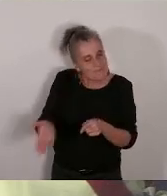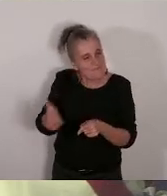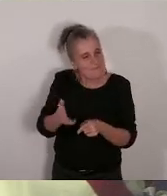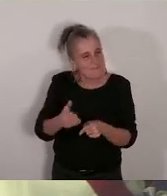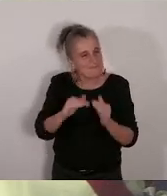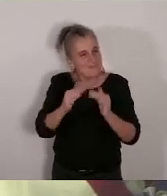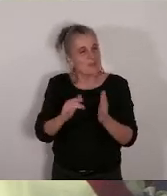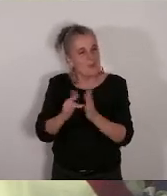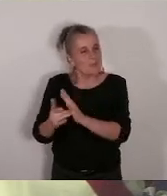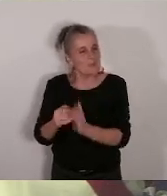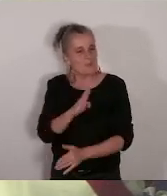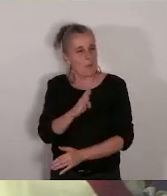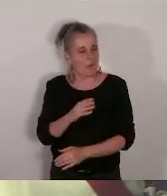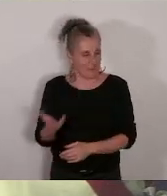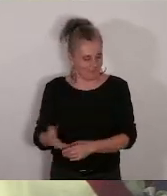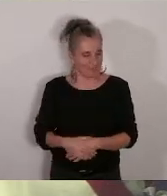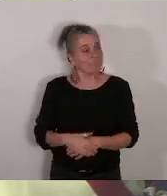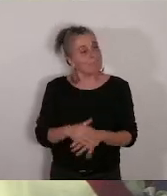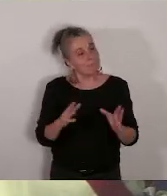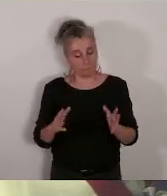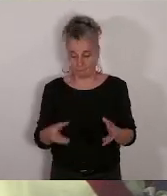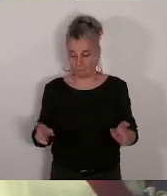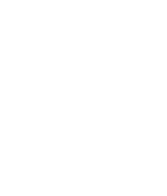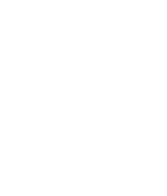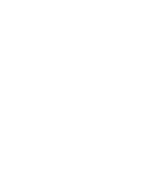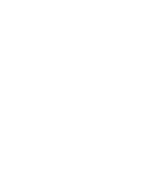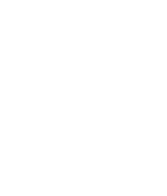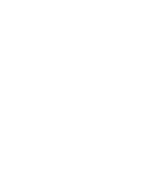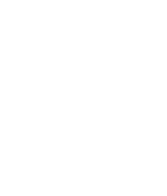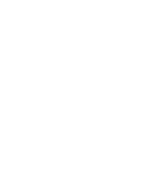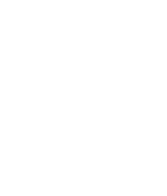vous remercie pour votre participation merci merci merci Sous